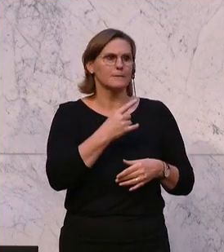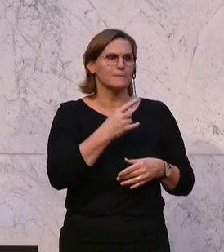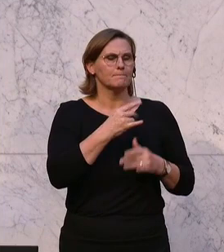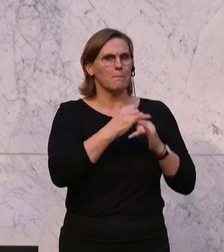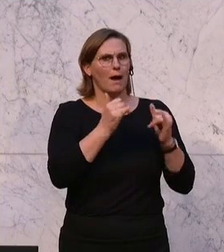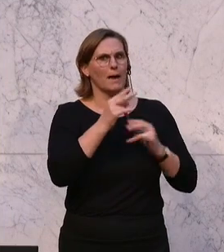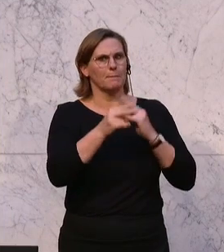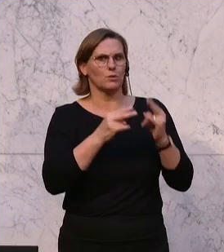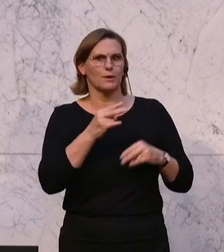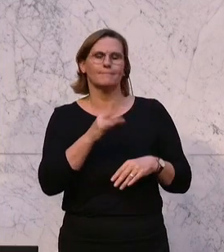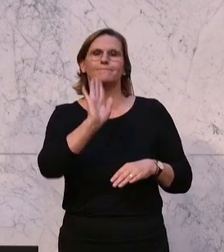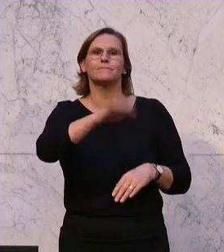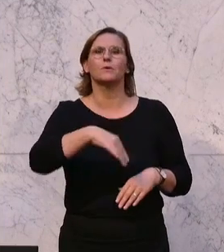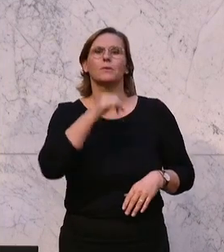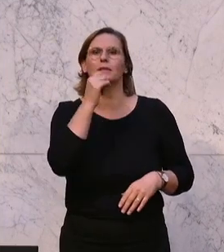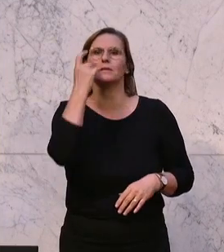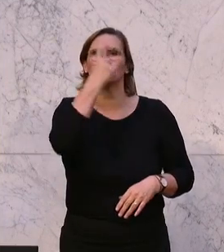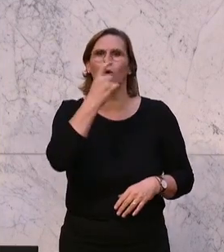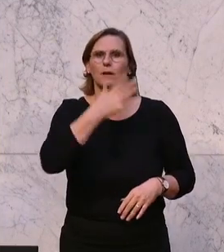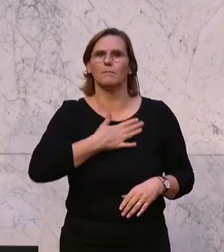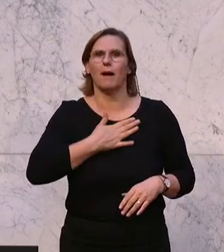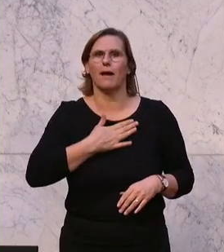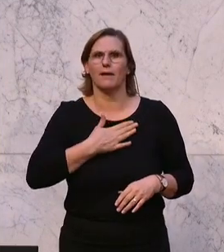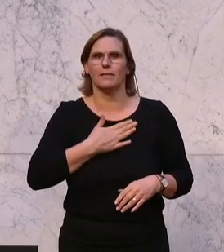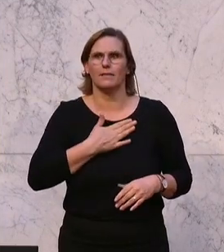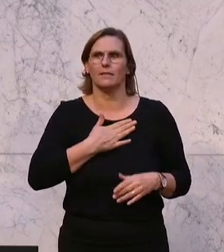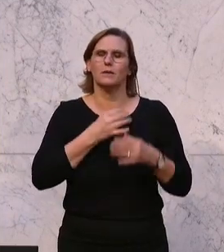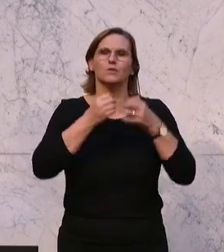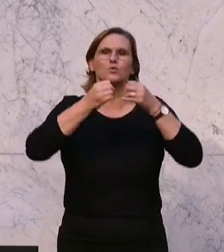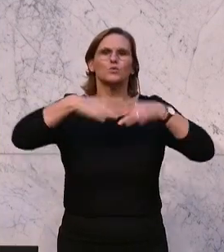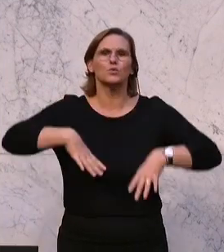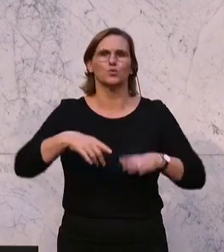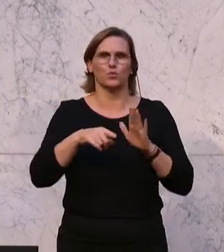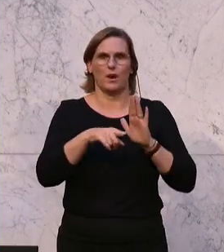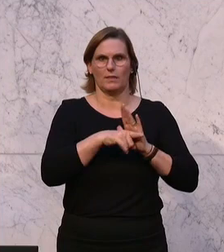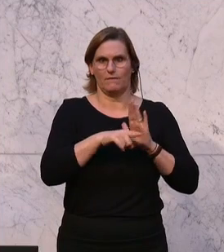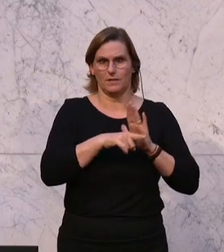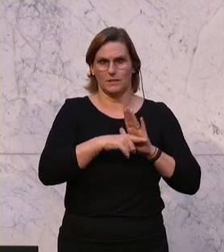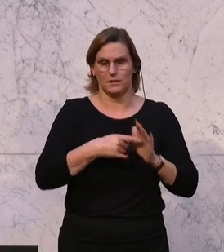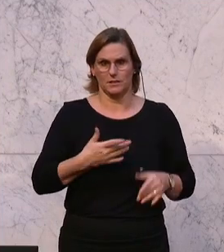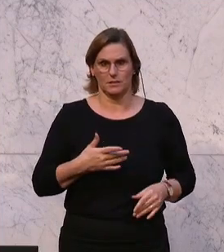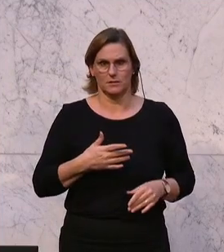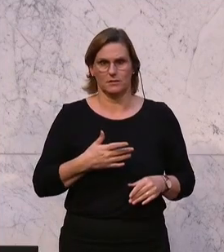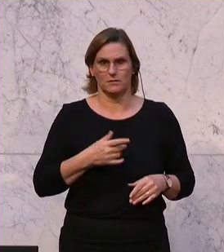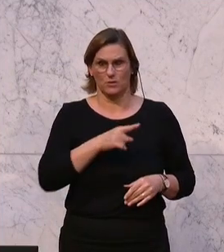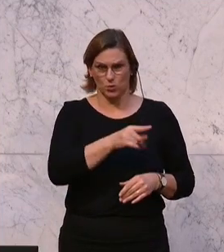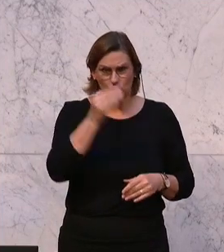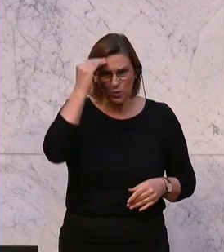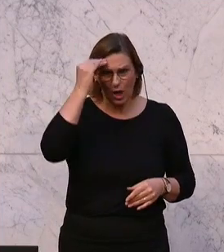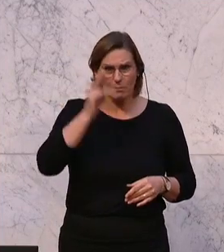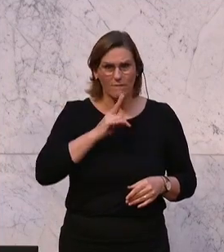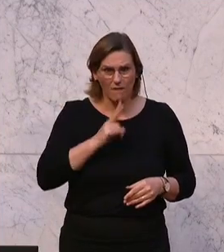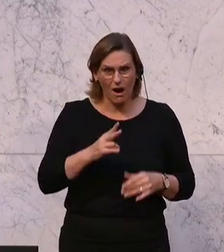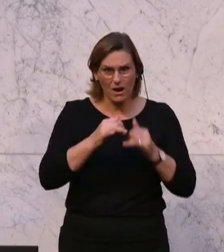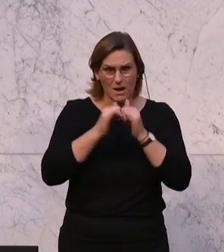Und dann, naja, machen Sie noch keine Sorgen um meinen Kontostand. Es ist nur ein strukturelles Defizit, Herr Bundesminister. Glauben Sie tatsächlich, dass Sie bei Ihrem